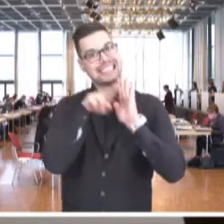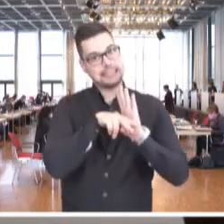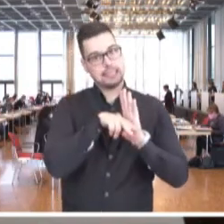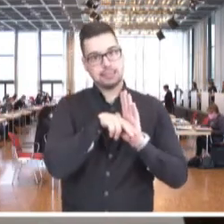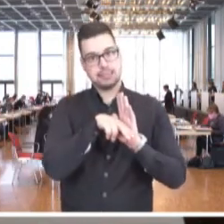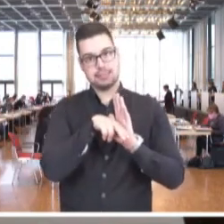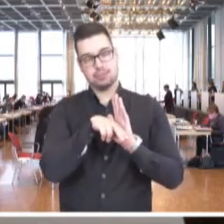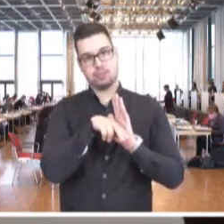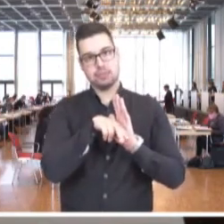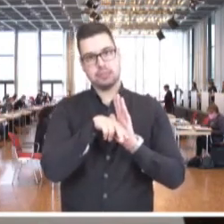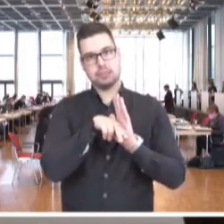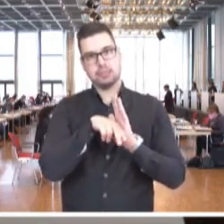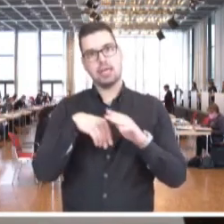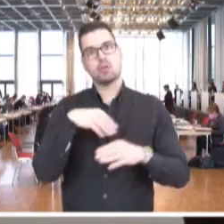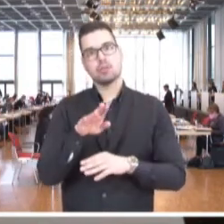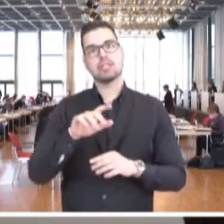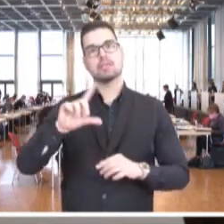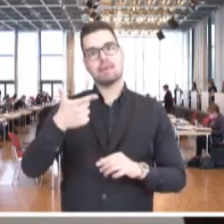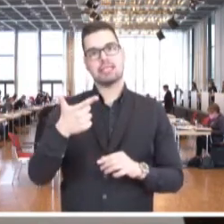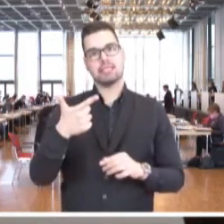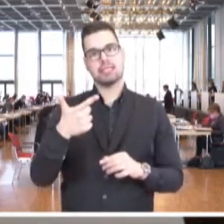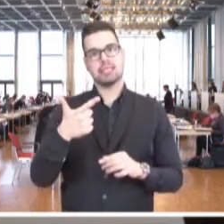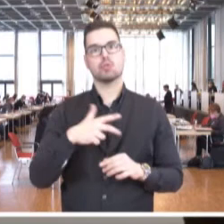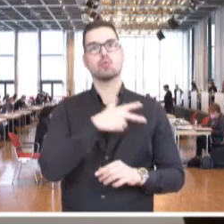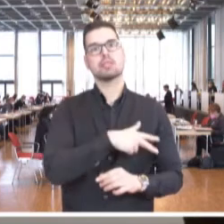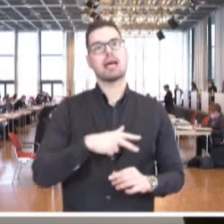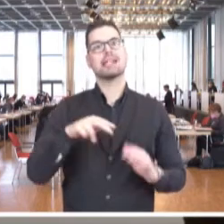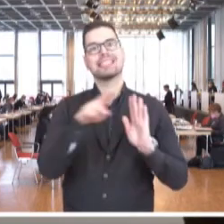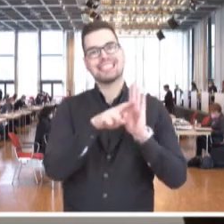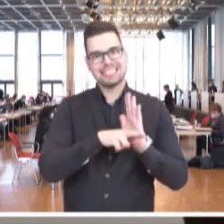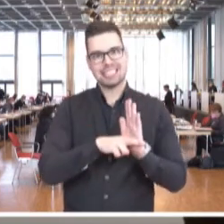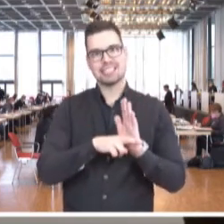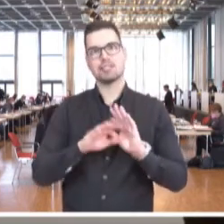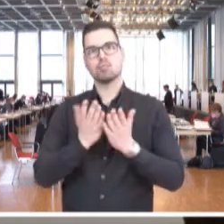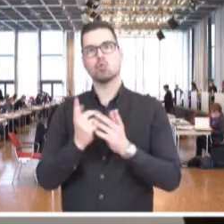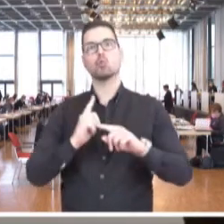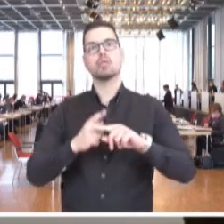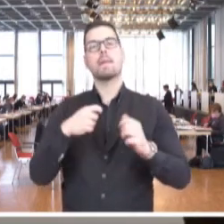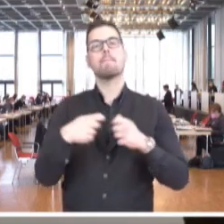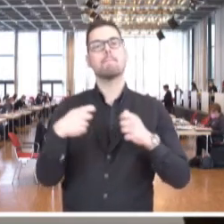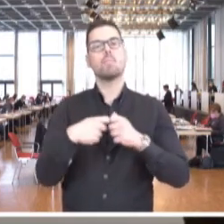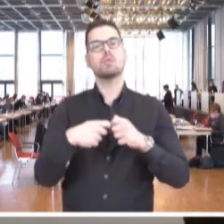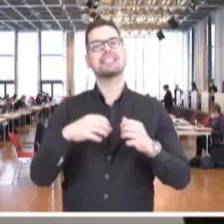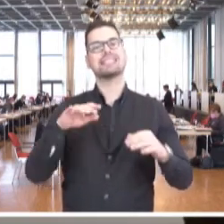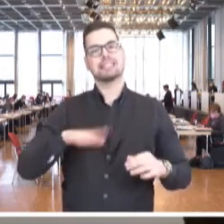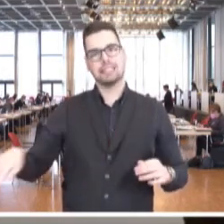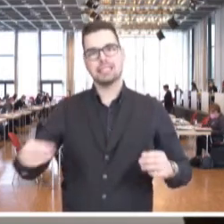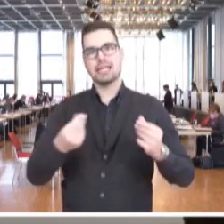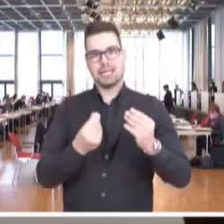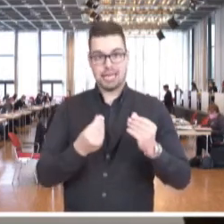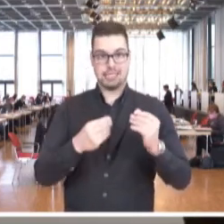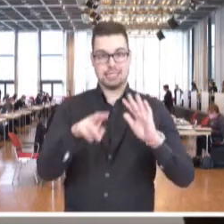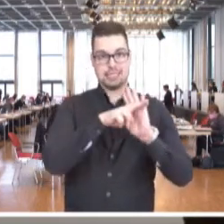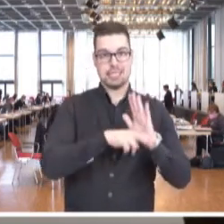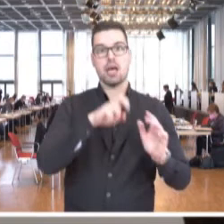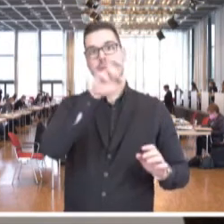Änderung des Gesetzes zur Ausführung des zweiten Buches Sozialgesetzbuch und des Bundeskindergeldgesetzes ist aufgrund der auslaufenden Regelungen des